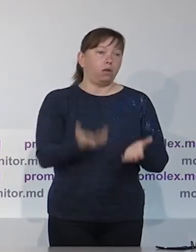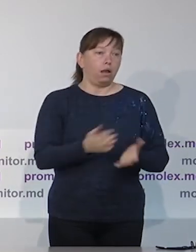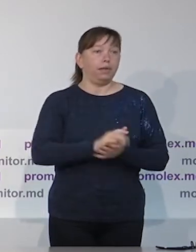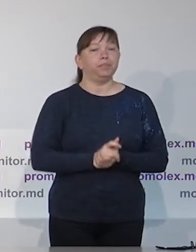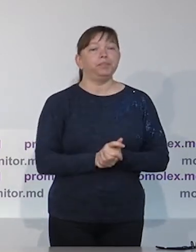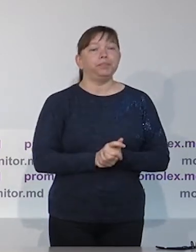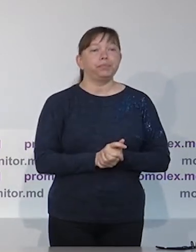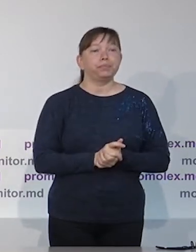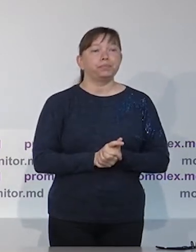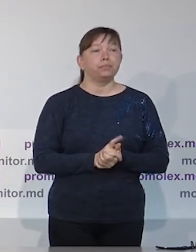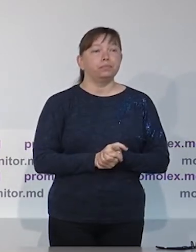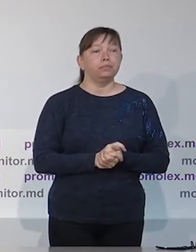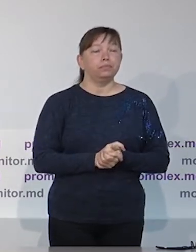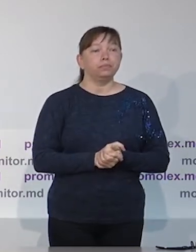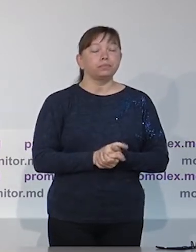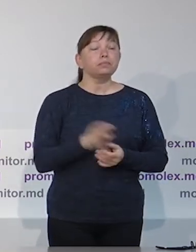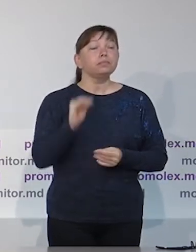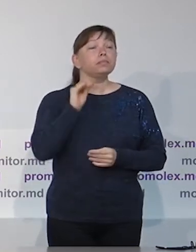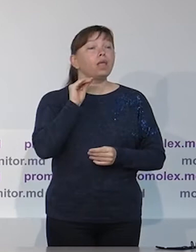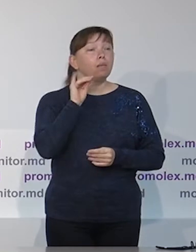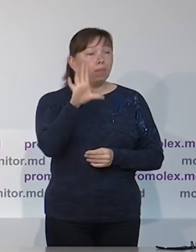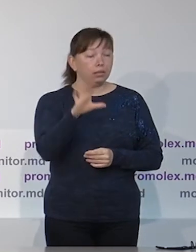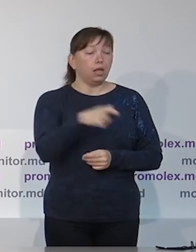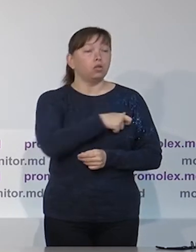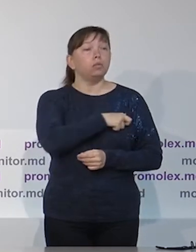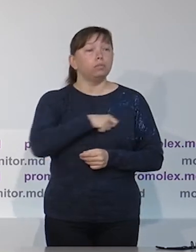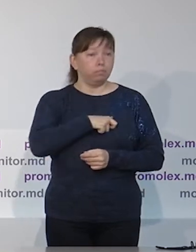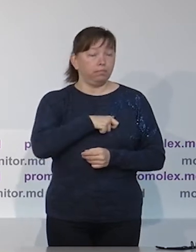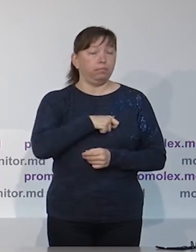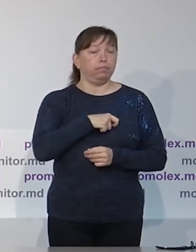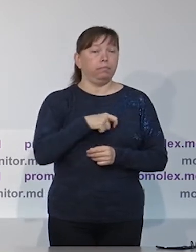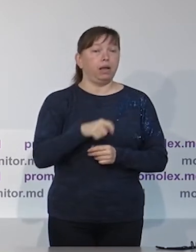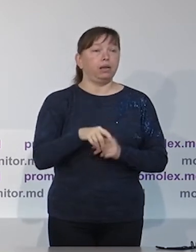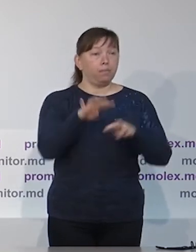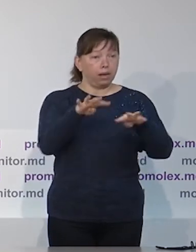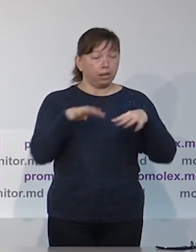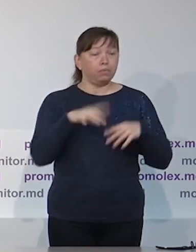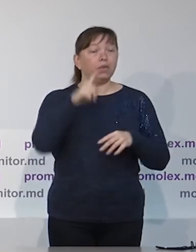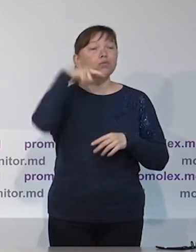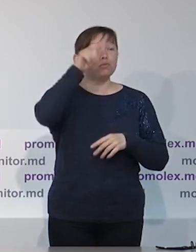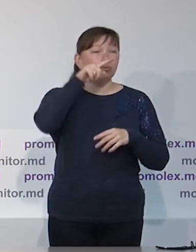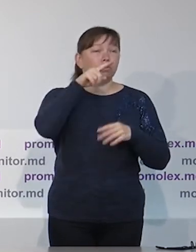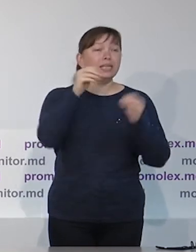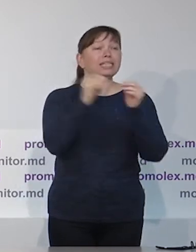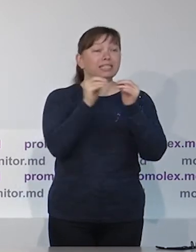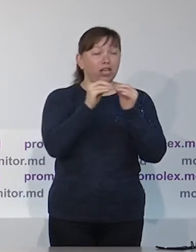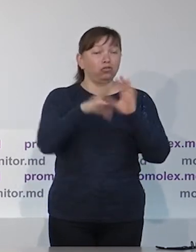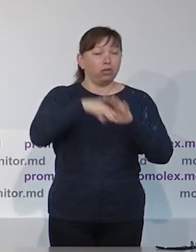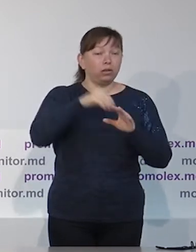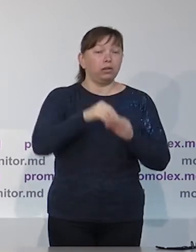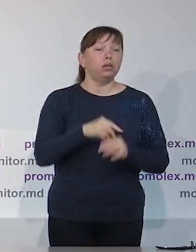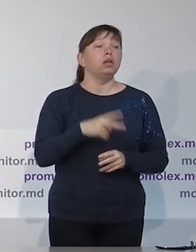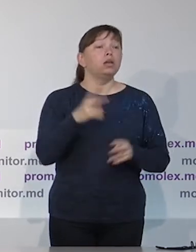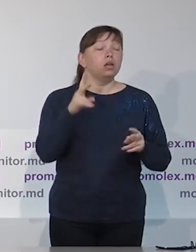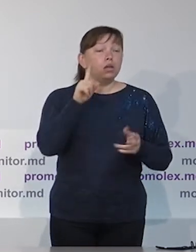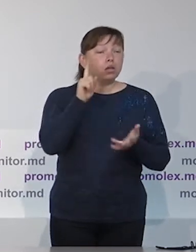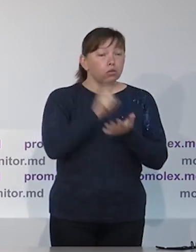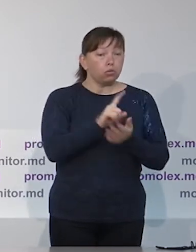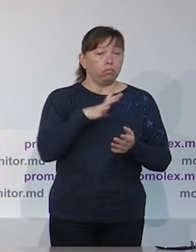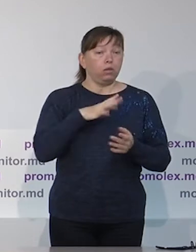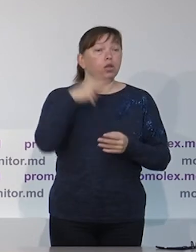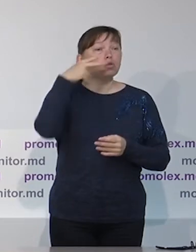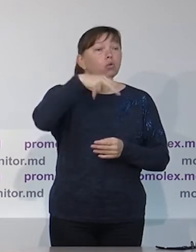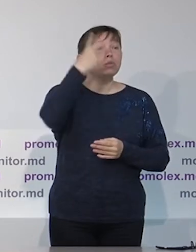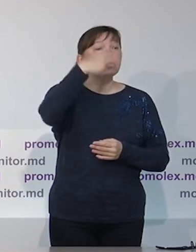закреплены в стратегии президента, так и был издан декрет о распуске парламента